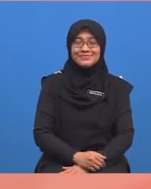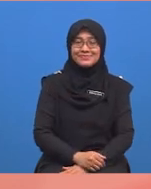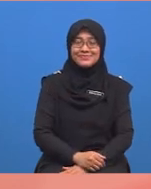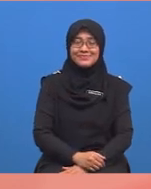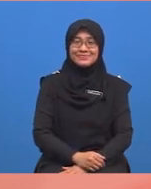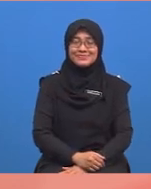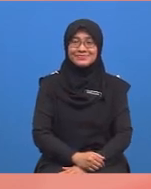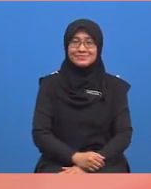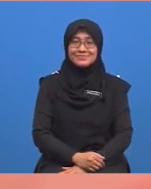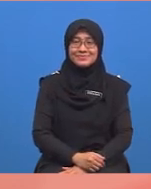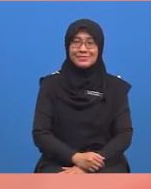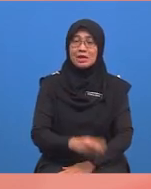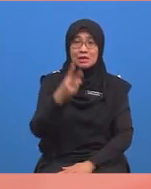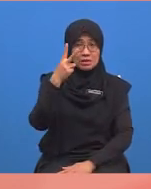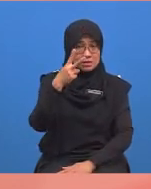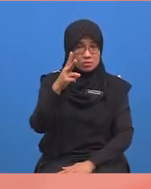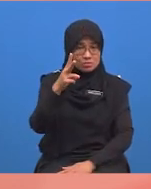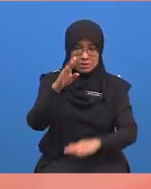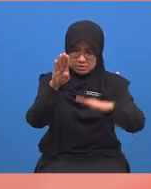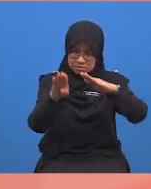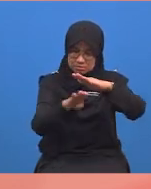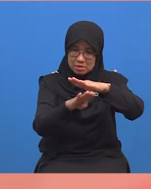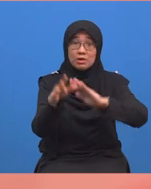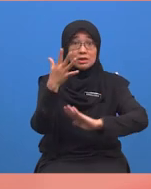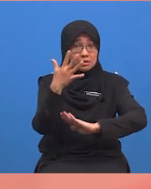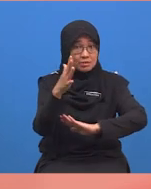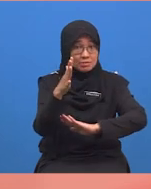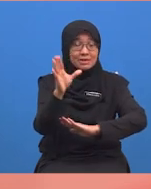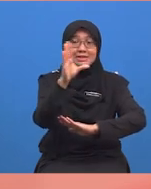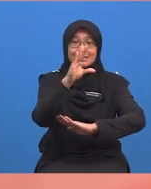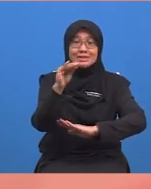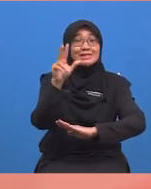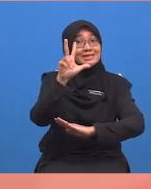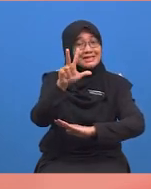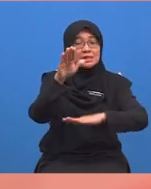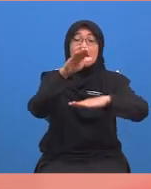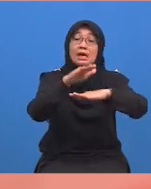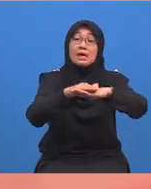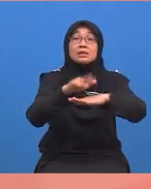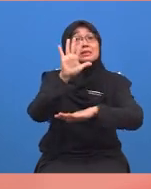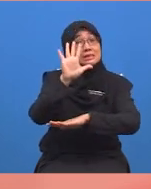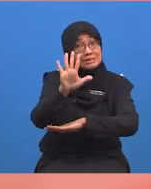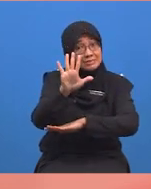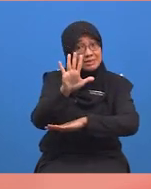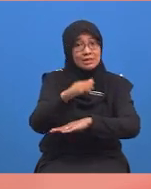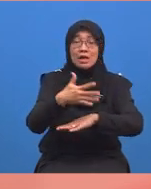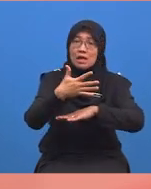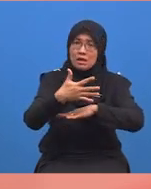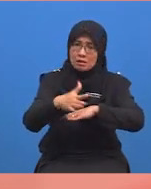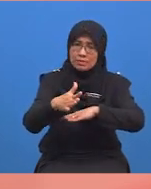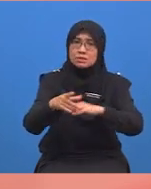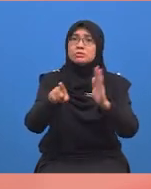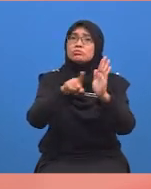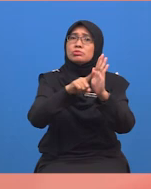Jadi, kita letak dua belas di bawah lima belas. Dan tiga di atas lima. Kemudian,